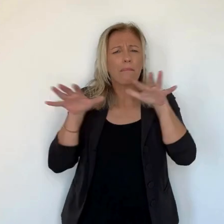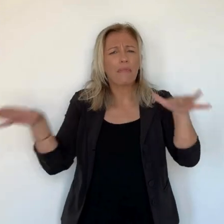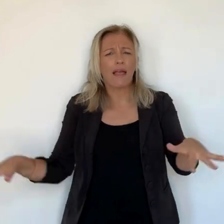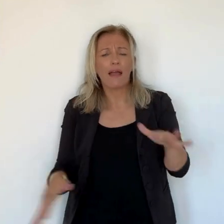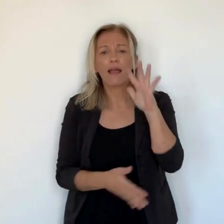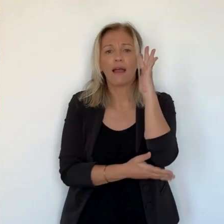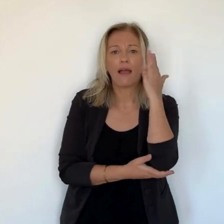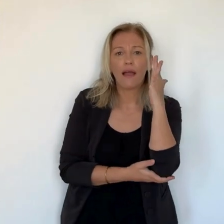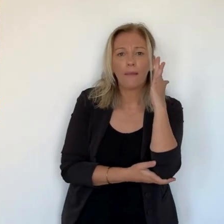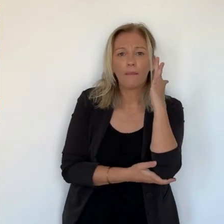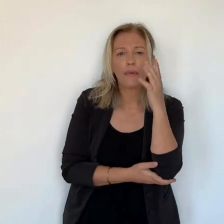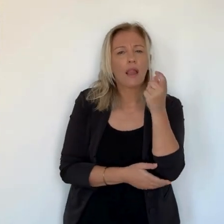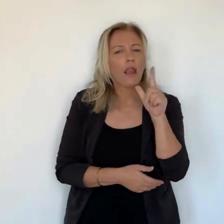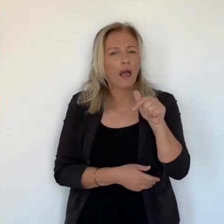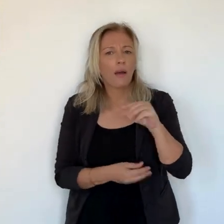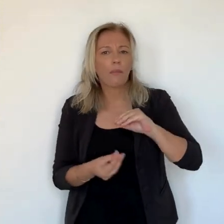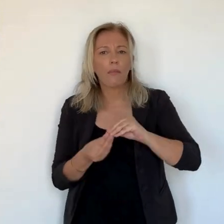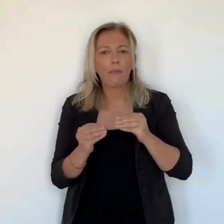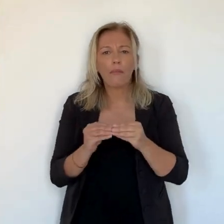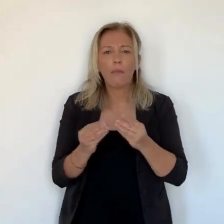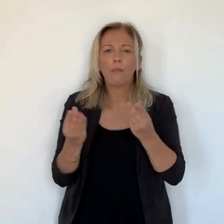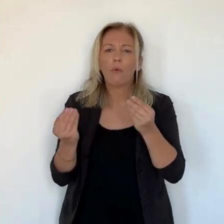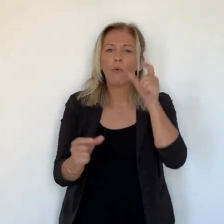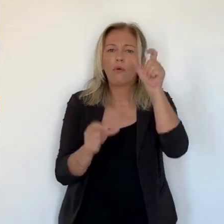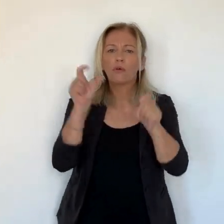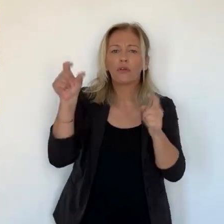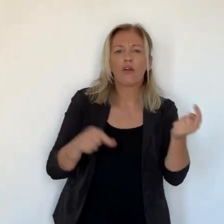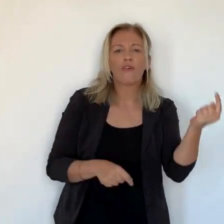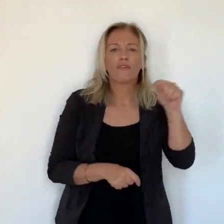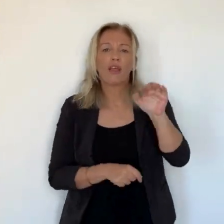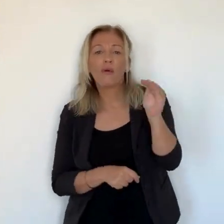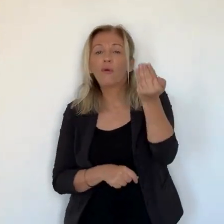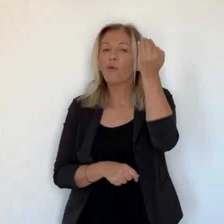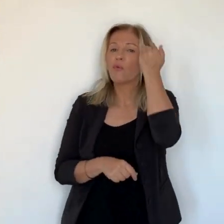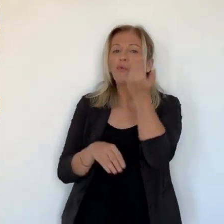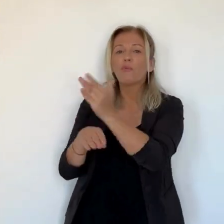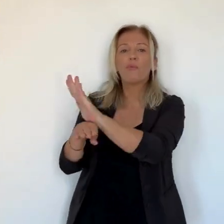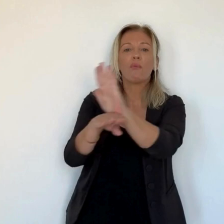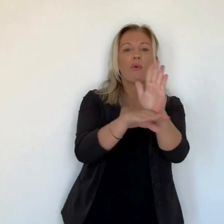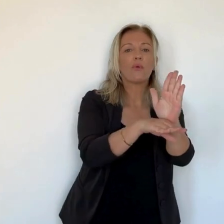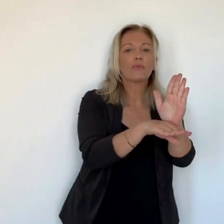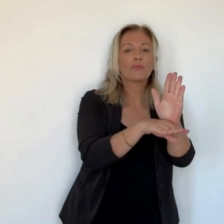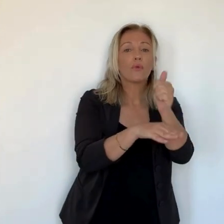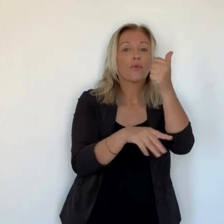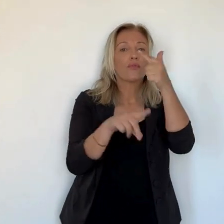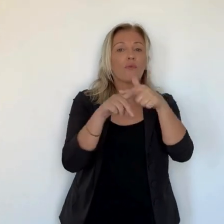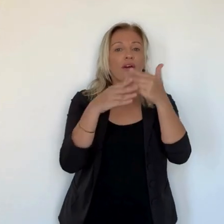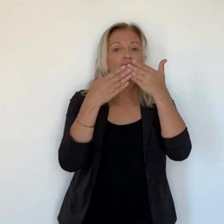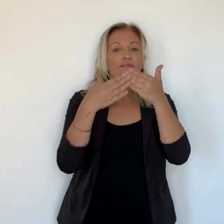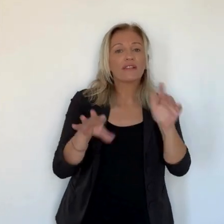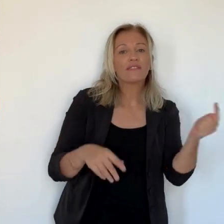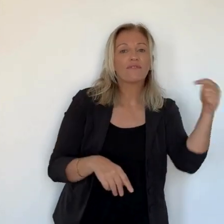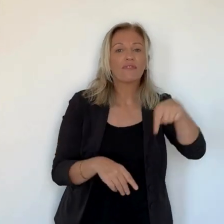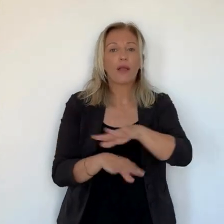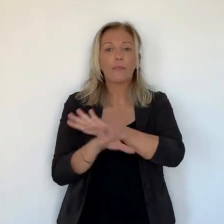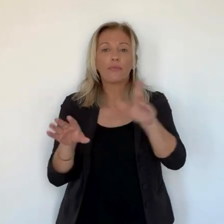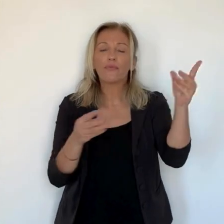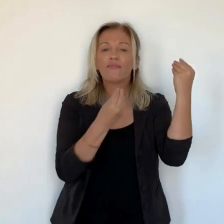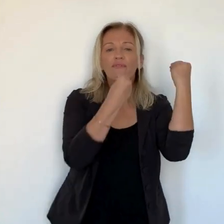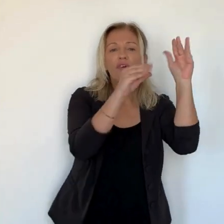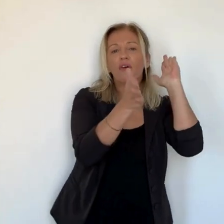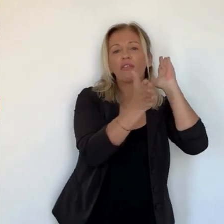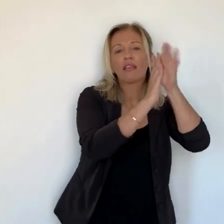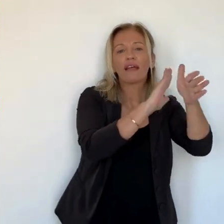faire connaître. Une fois qu sont connus, ils ne plus à la foire parce qu vendent leur production chez eux ou dans un magasin ou dans un